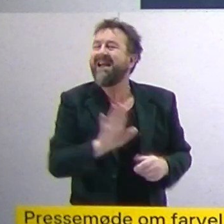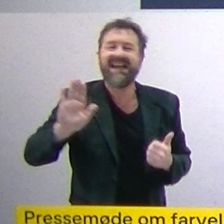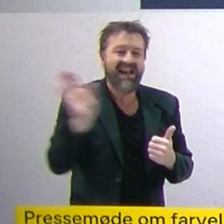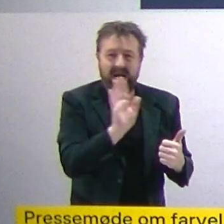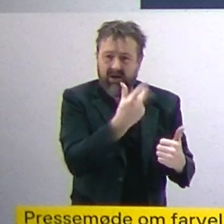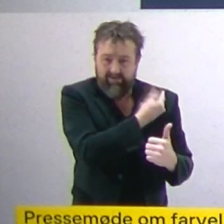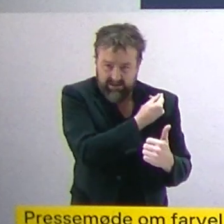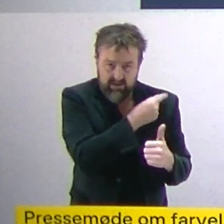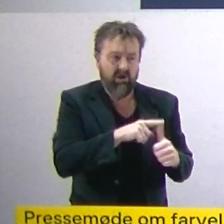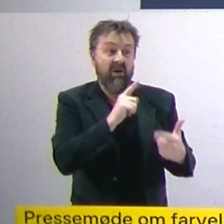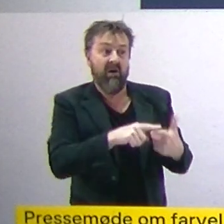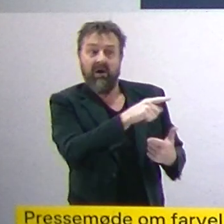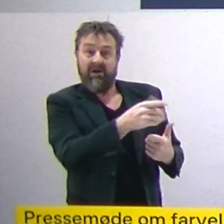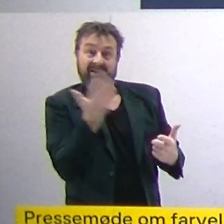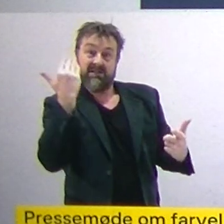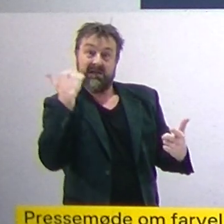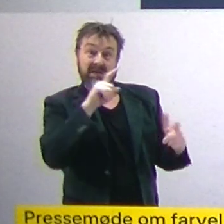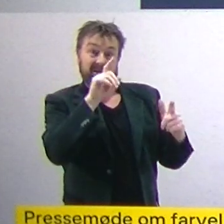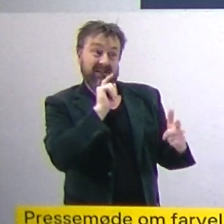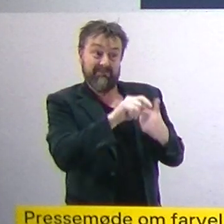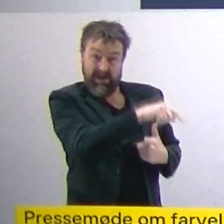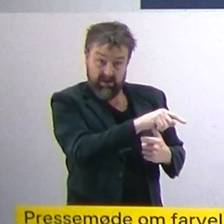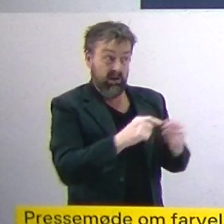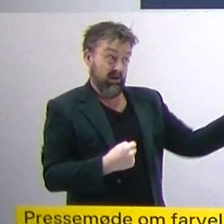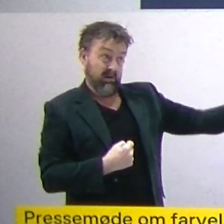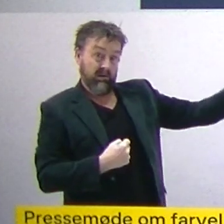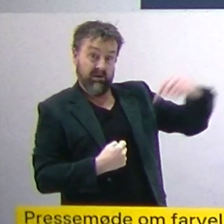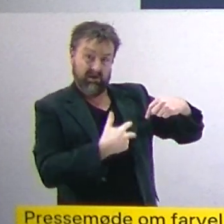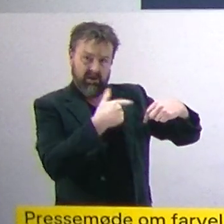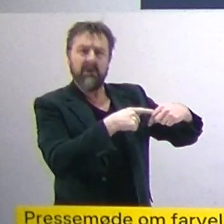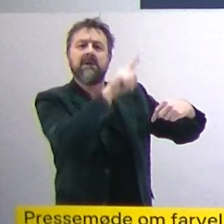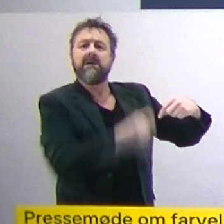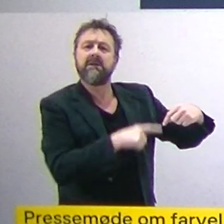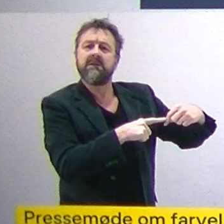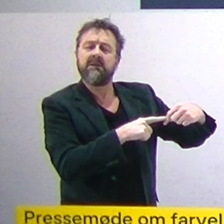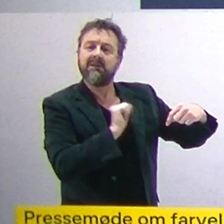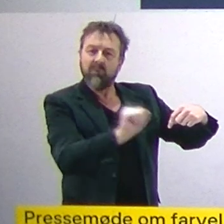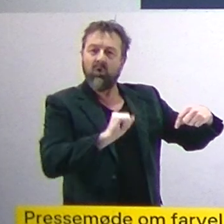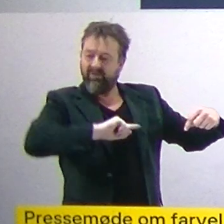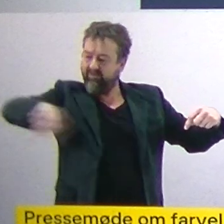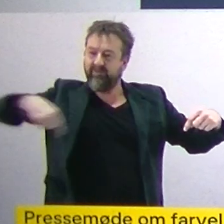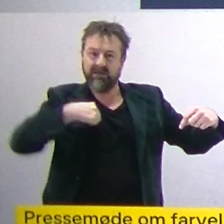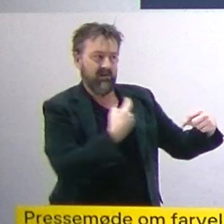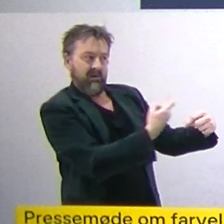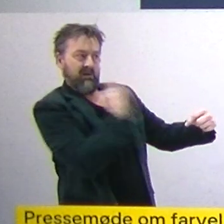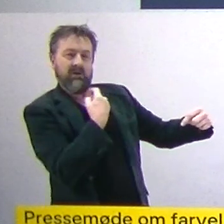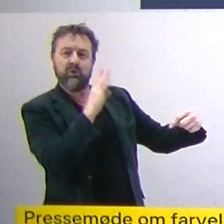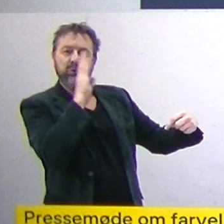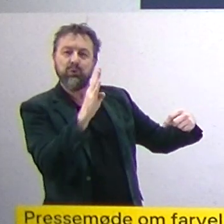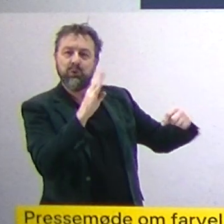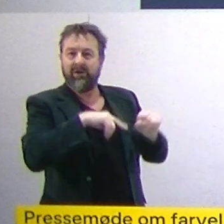-tidligere-snittet, som så skal have en test, når de rejser til Danmark, for netop at værne os mod nye varianter.